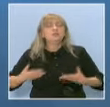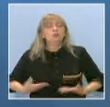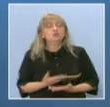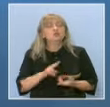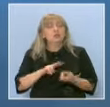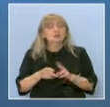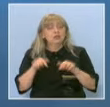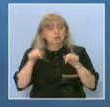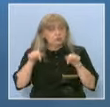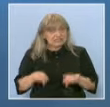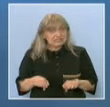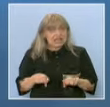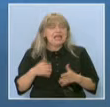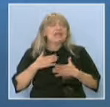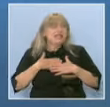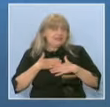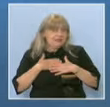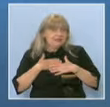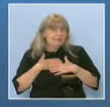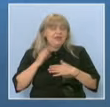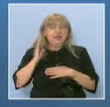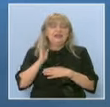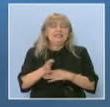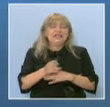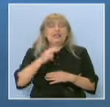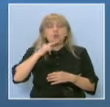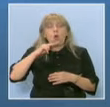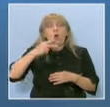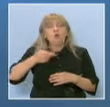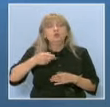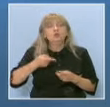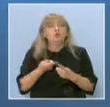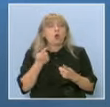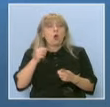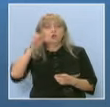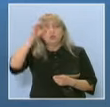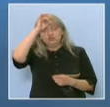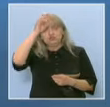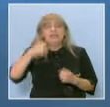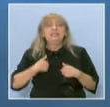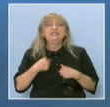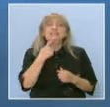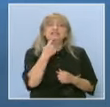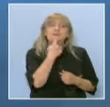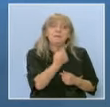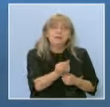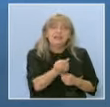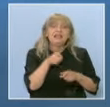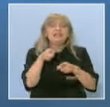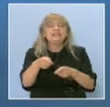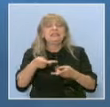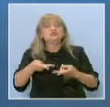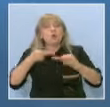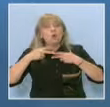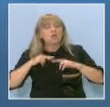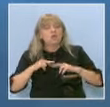но сега имаме директно отговорите от учениците. ние сме ги попитали и те са ни казали. Т.е. има